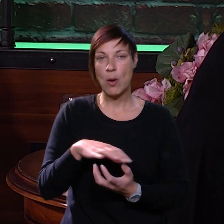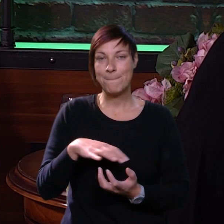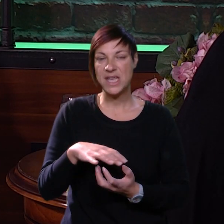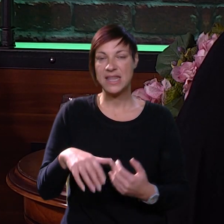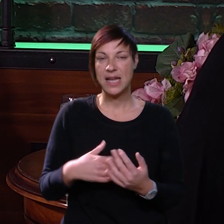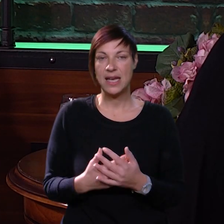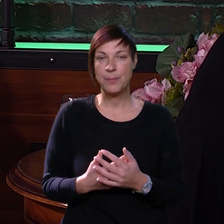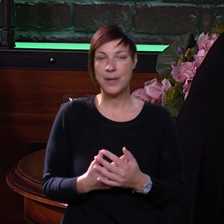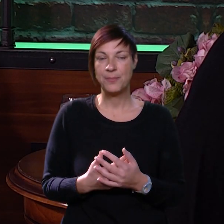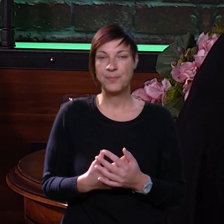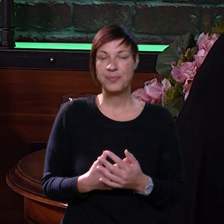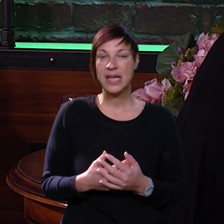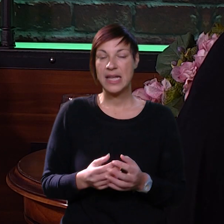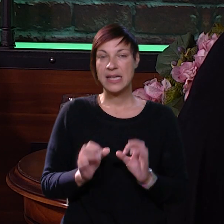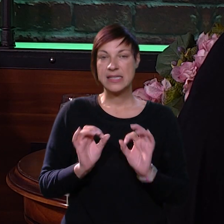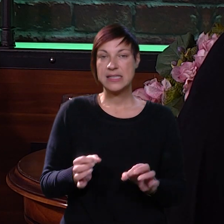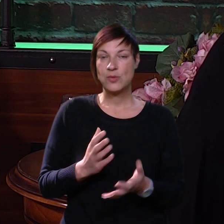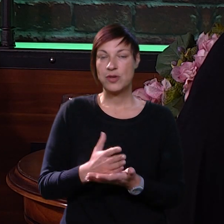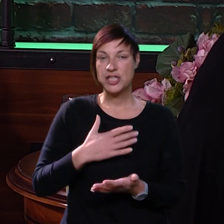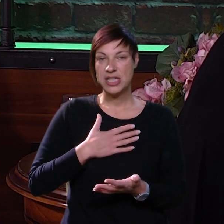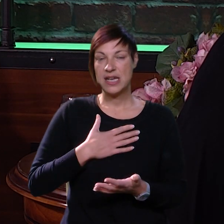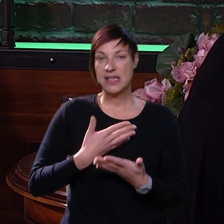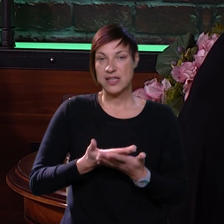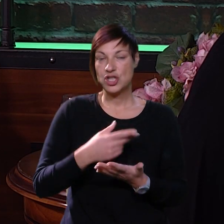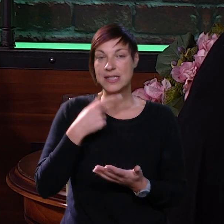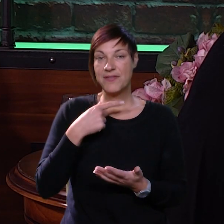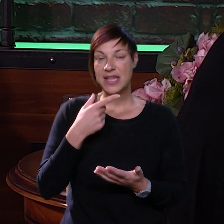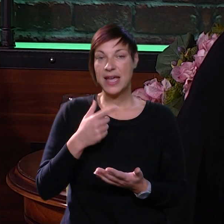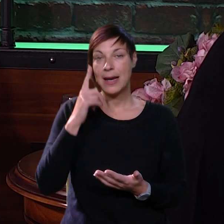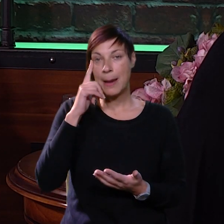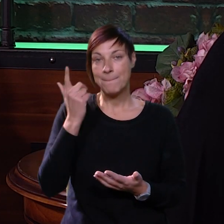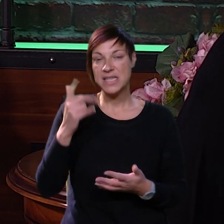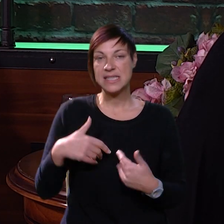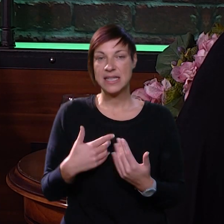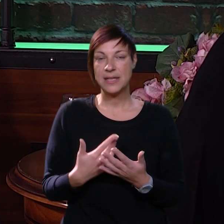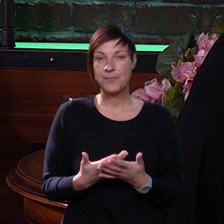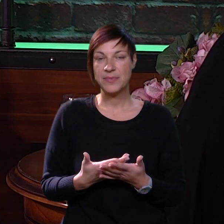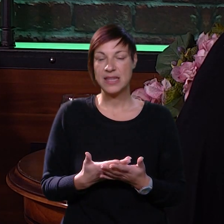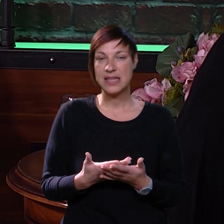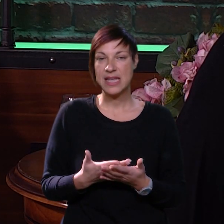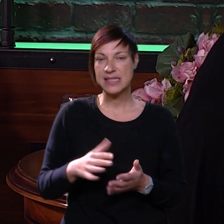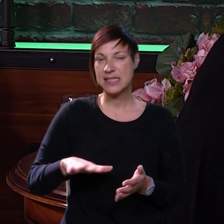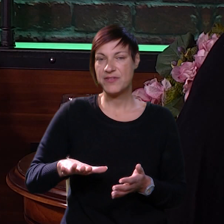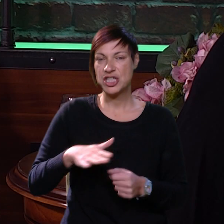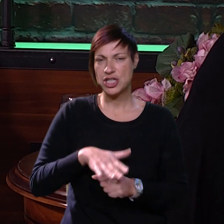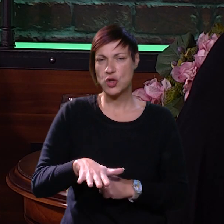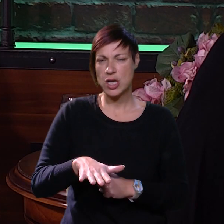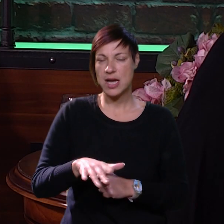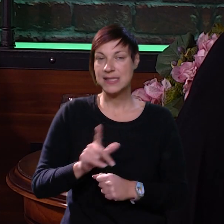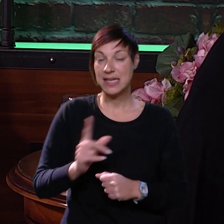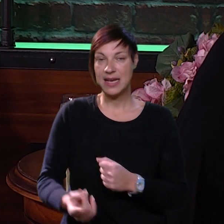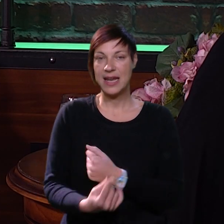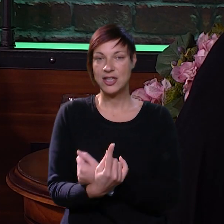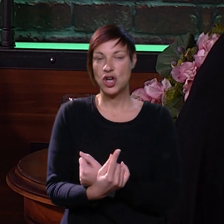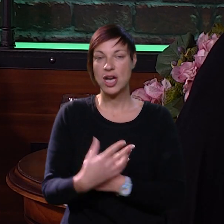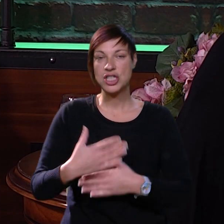obiteljima. Dakle, sigurno većina nas, kao što ste vi rekli, misli da se vršnjačko nasilje u tako